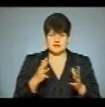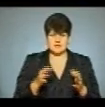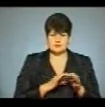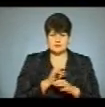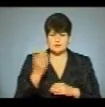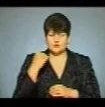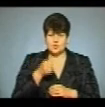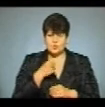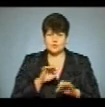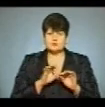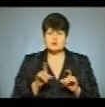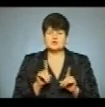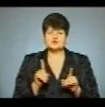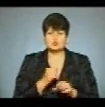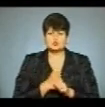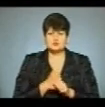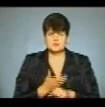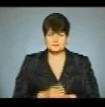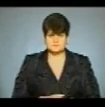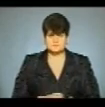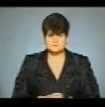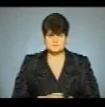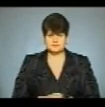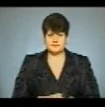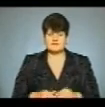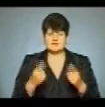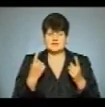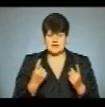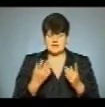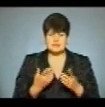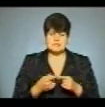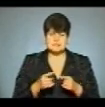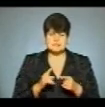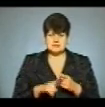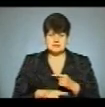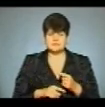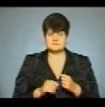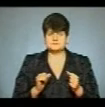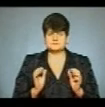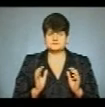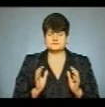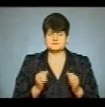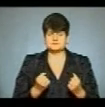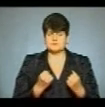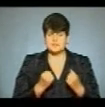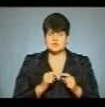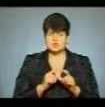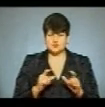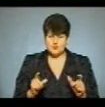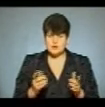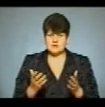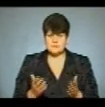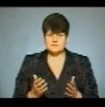року. Розповіла, що зробили. «Великий, безпечна школа, в межах якого ми